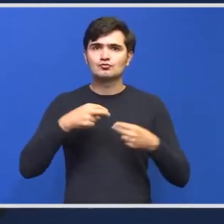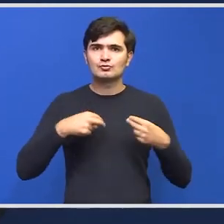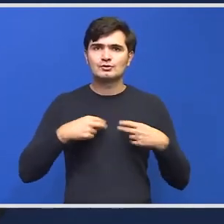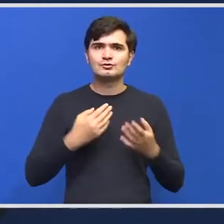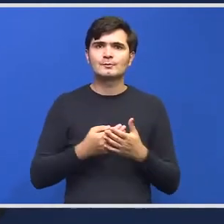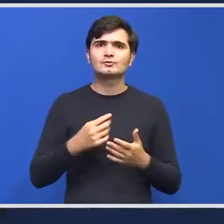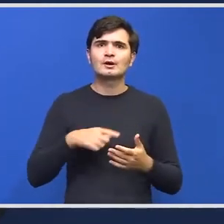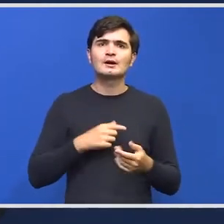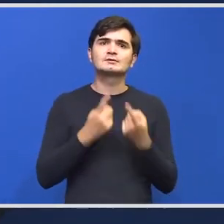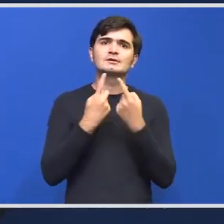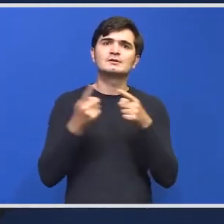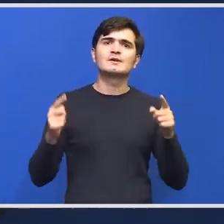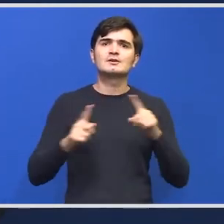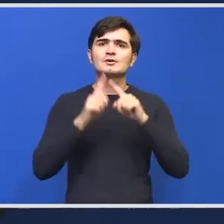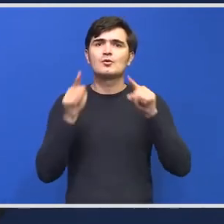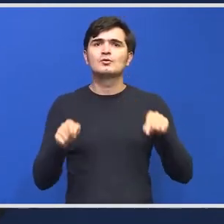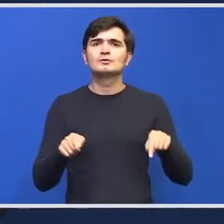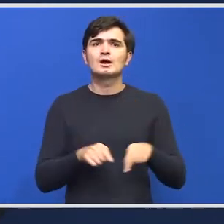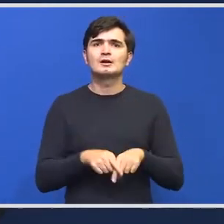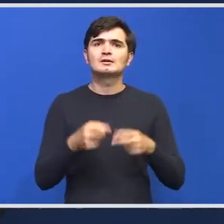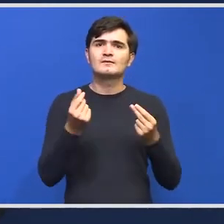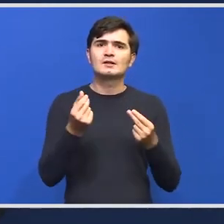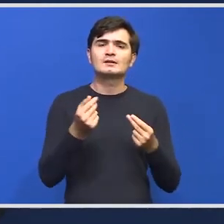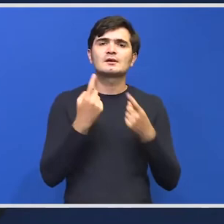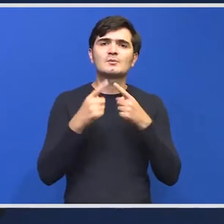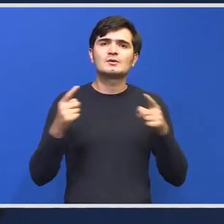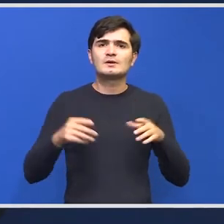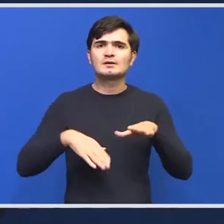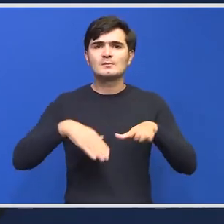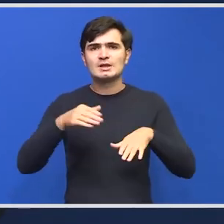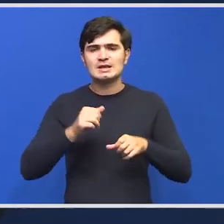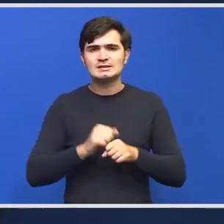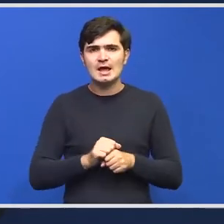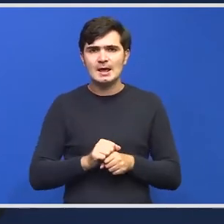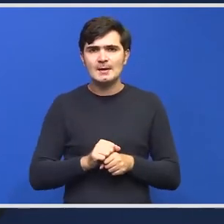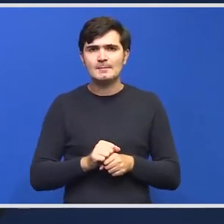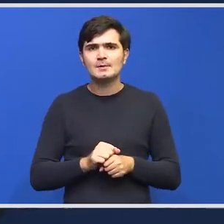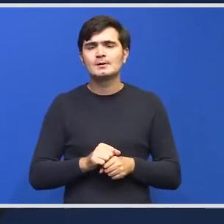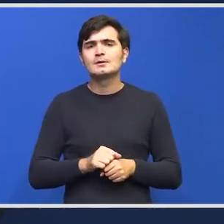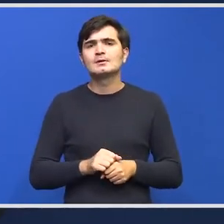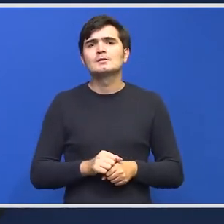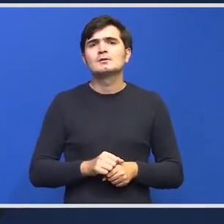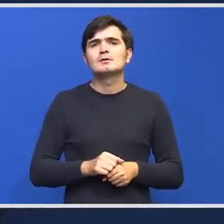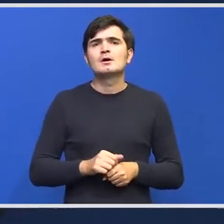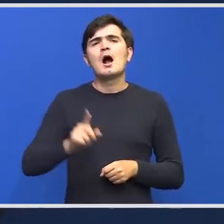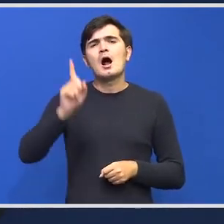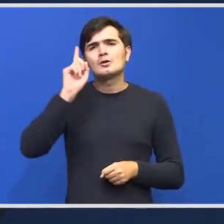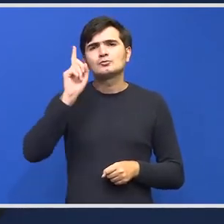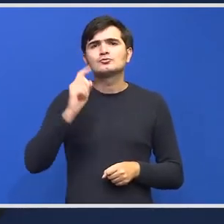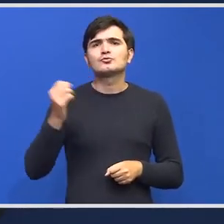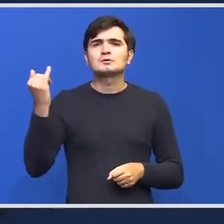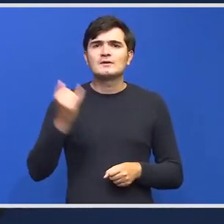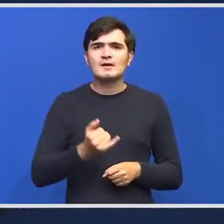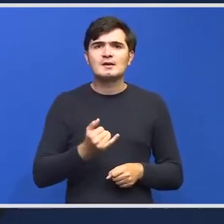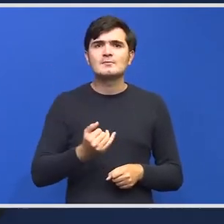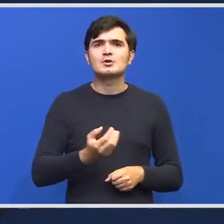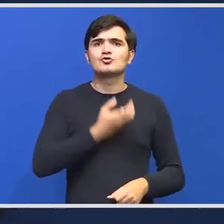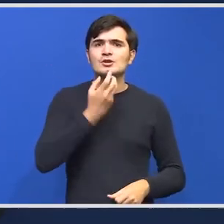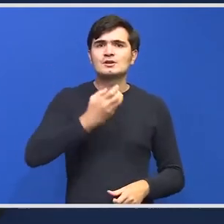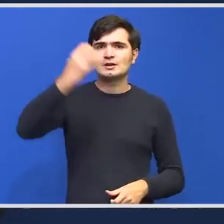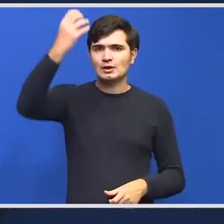diferite tipuri de contracte de finanțare pe diferite ministere și soluțiile financiare evident vom veni în ședința de